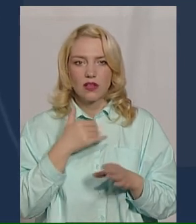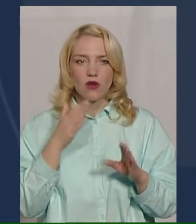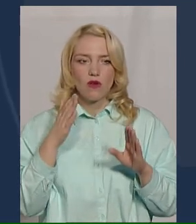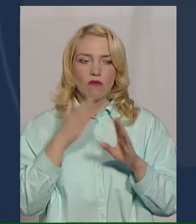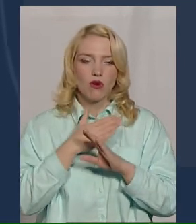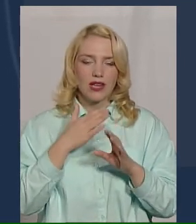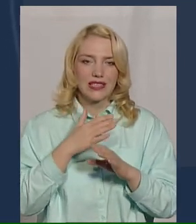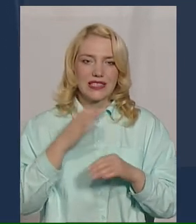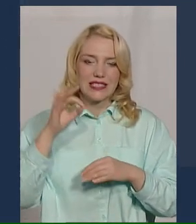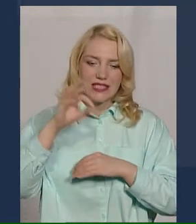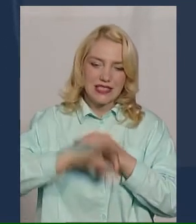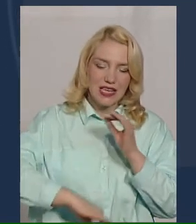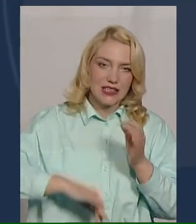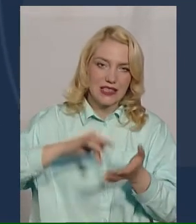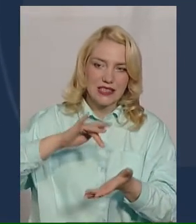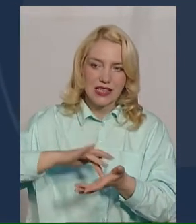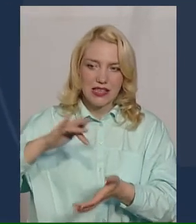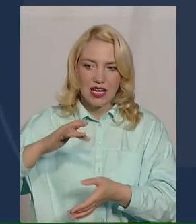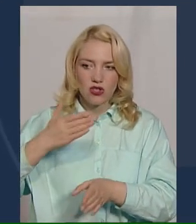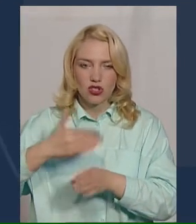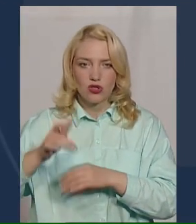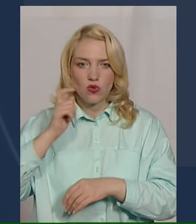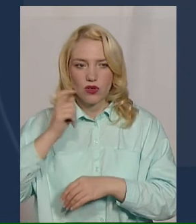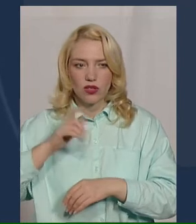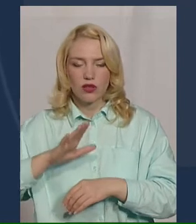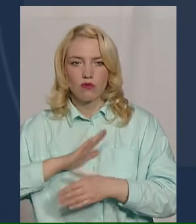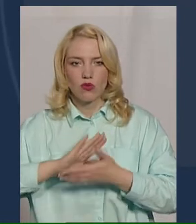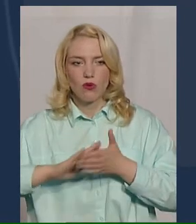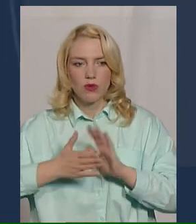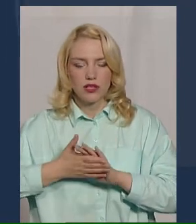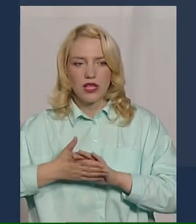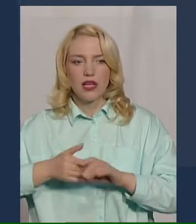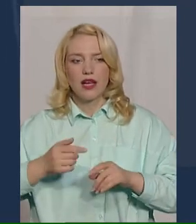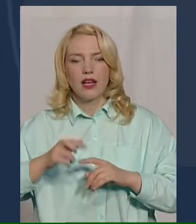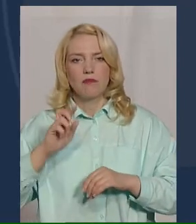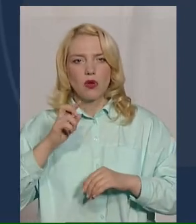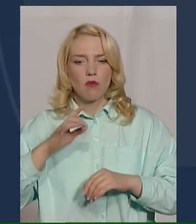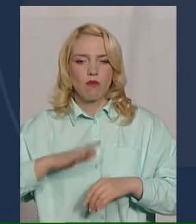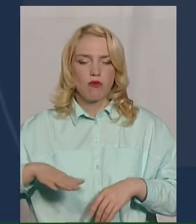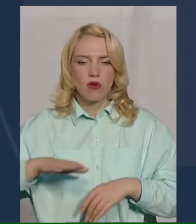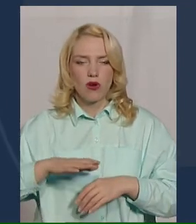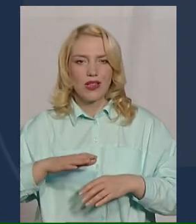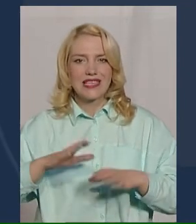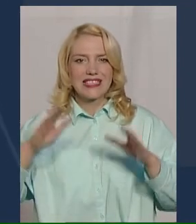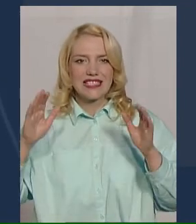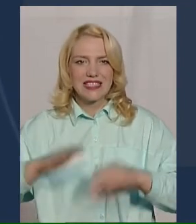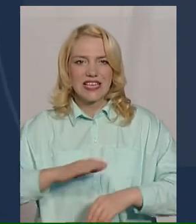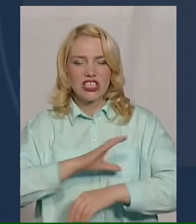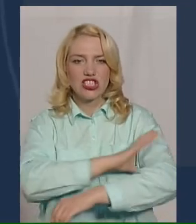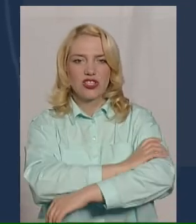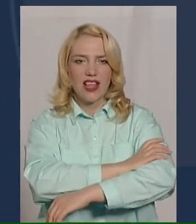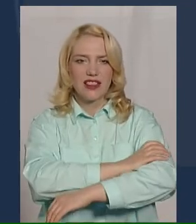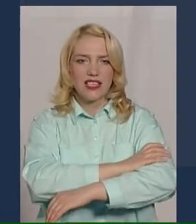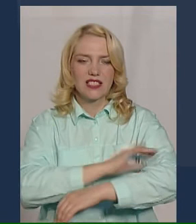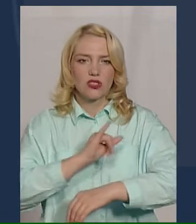західної і центральної частини України обумовлювало малоградієнтне аборичне поле, зниженого атмосферного тиску, з малорухомими